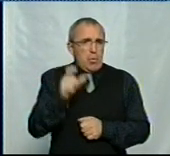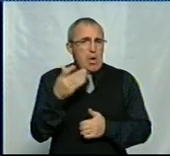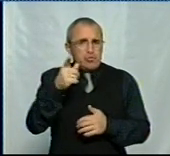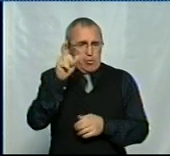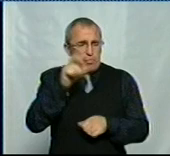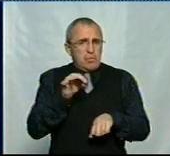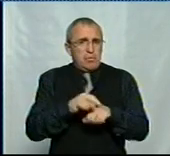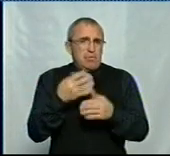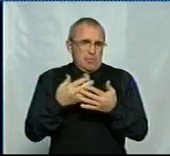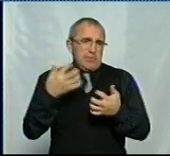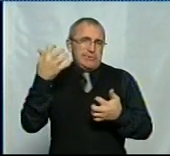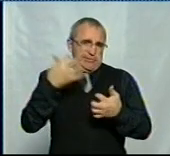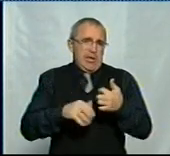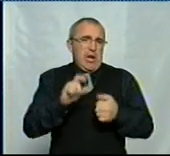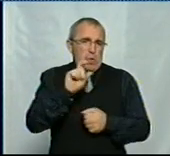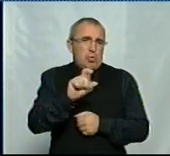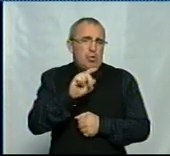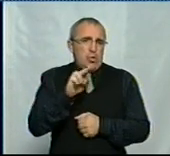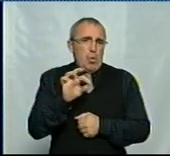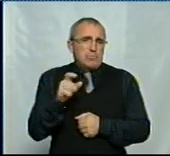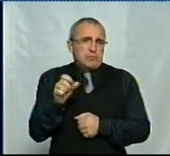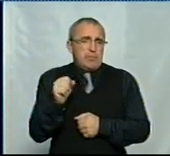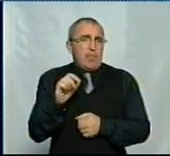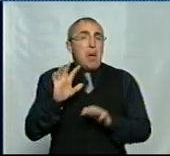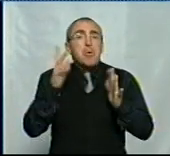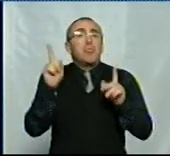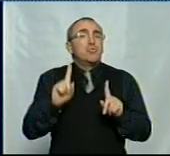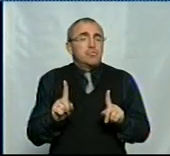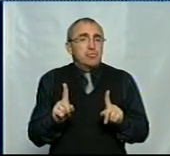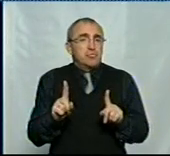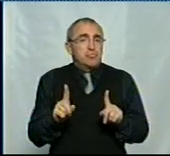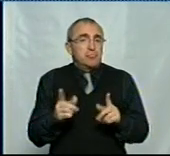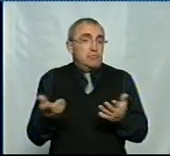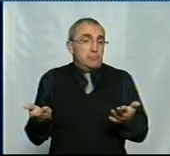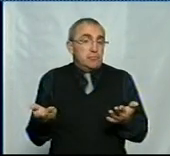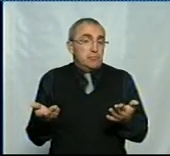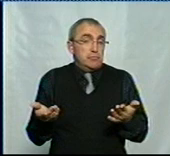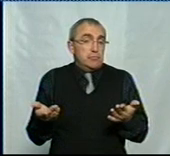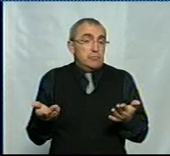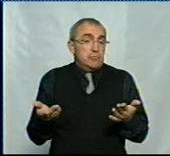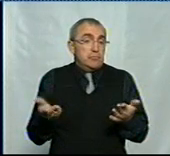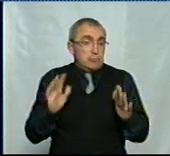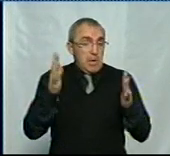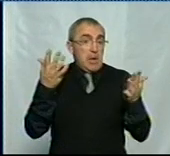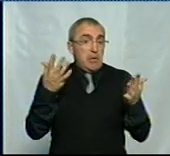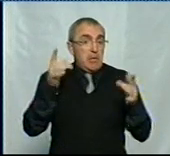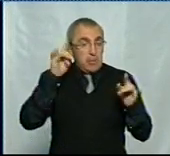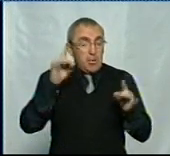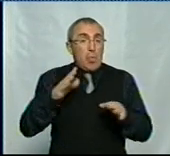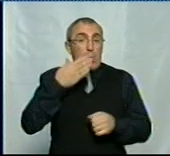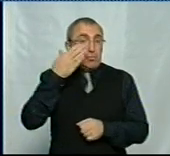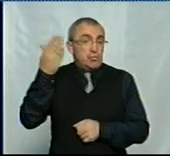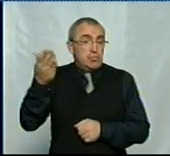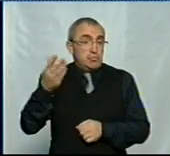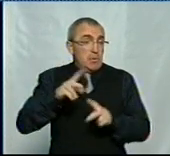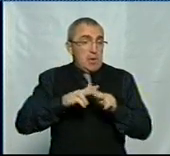захворіла. Середня доза, так. Раптом що? А раптом що? А раптом що? Раптом те, що і в Ужгороді